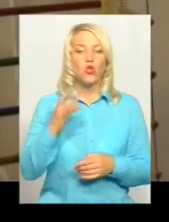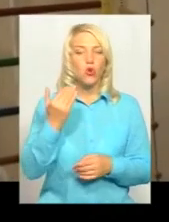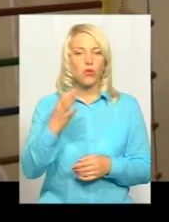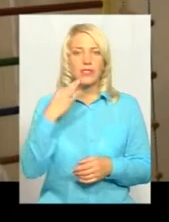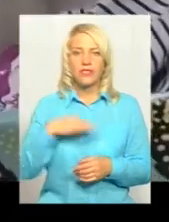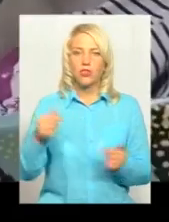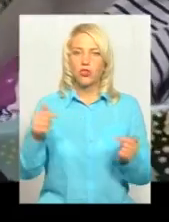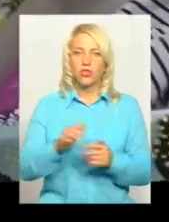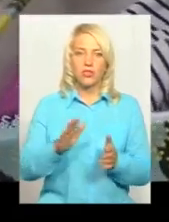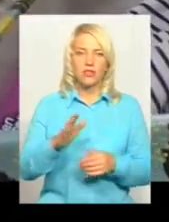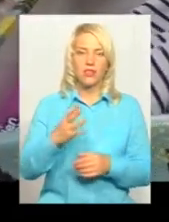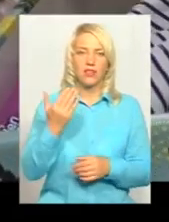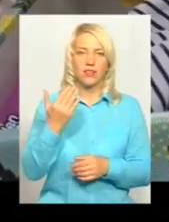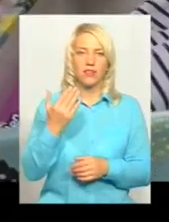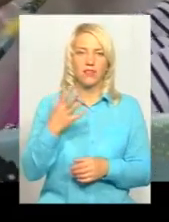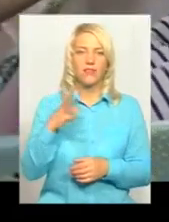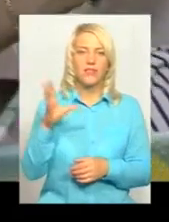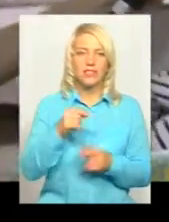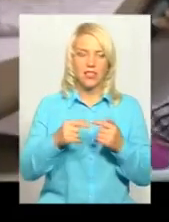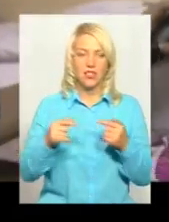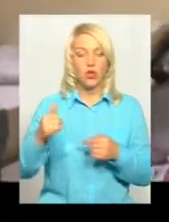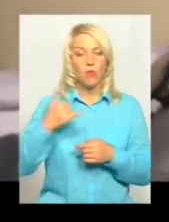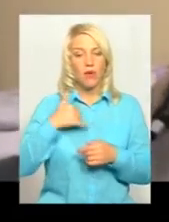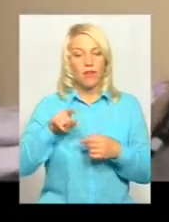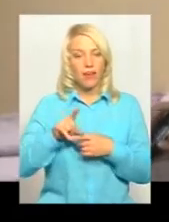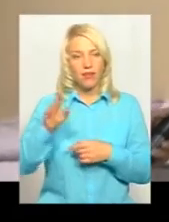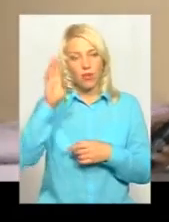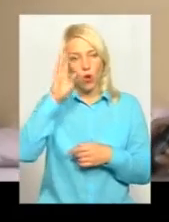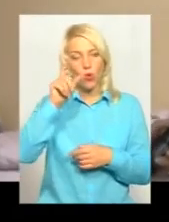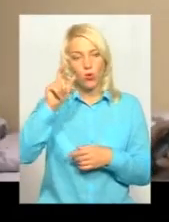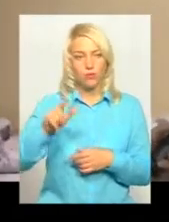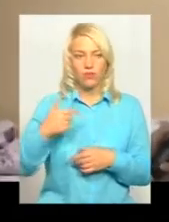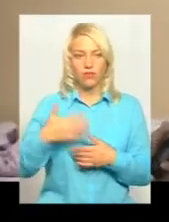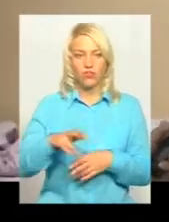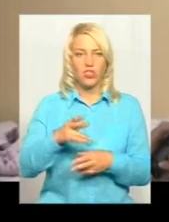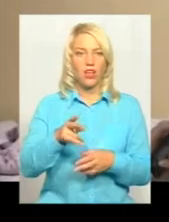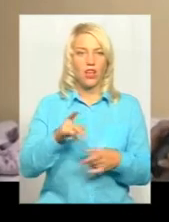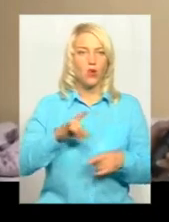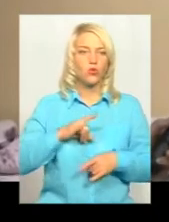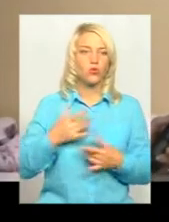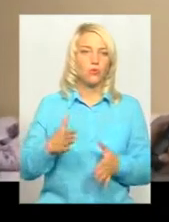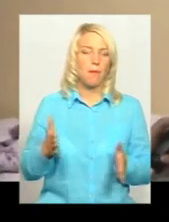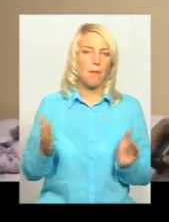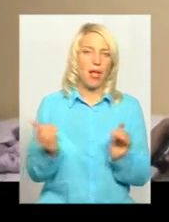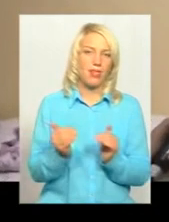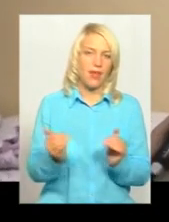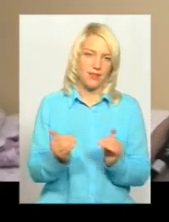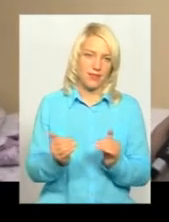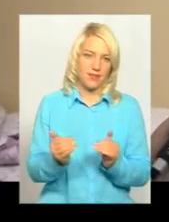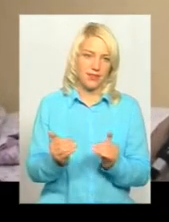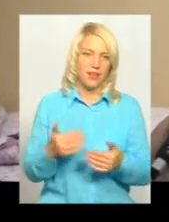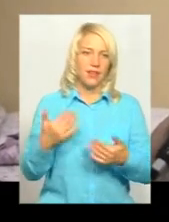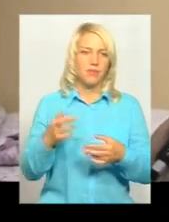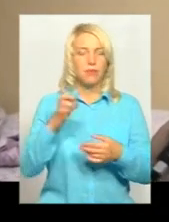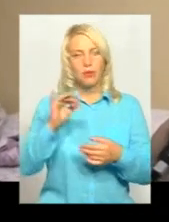всі ці речі. Так як в мене хлопчик, я дивлюсь цей костюмчик нам вже маленький, можливо трішечки